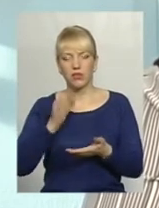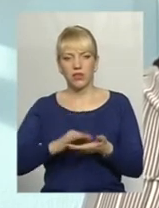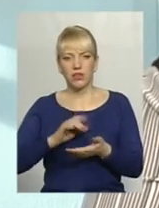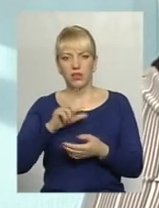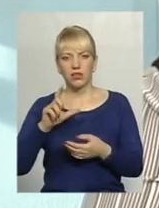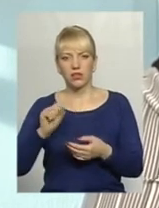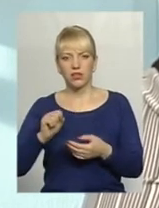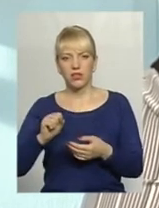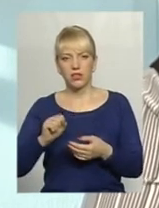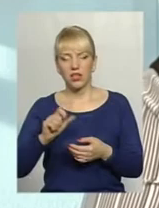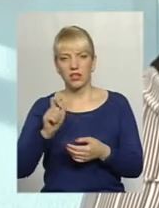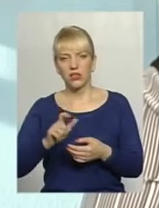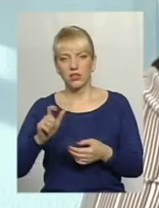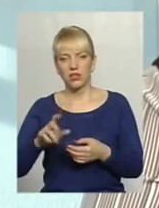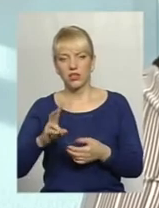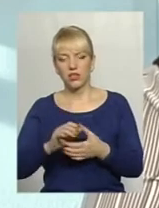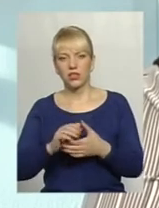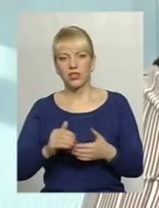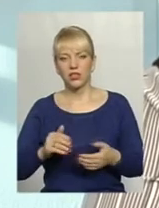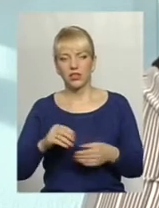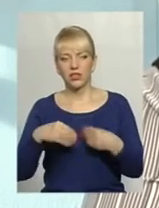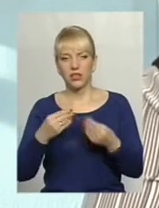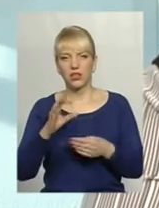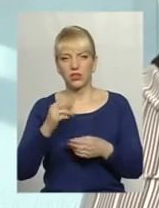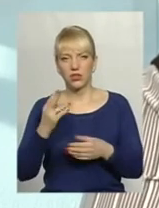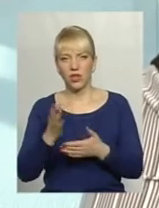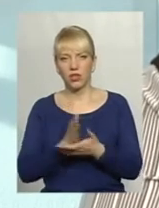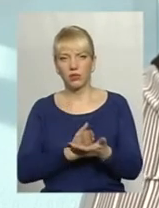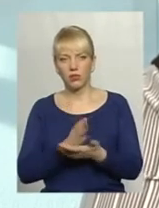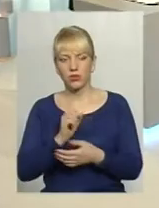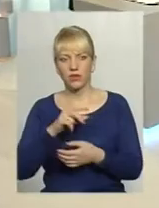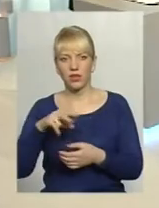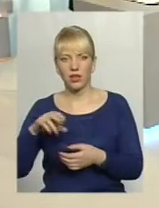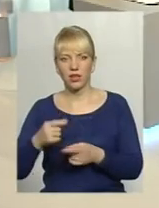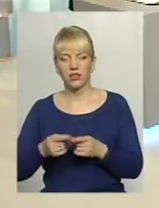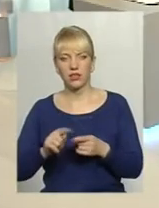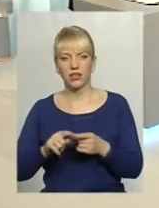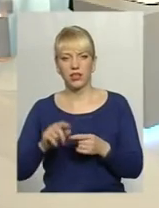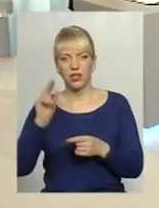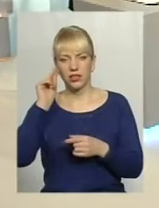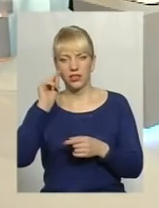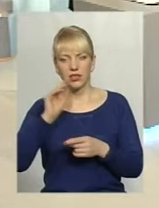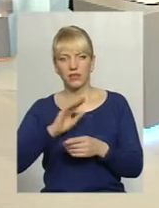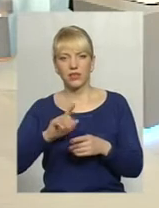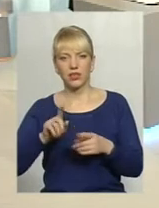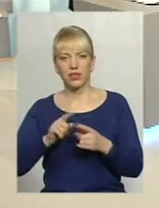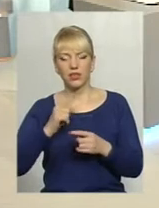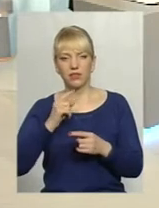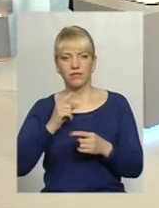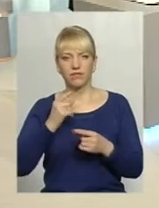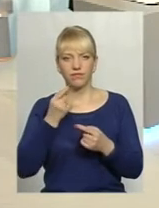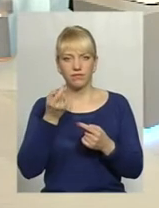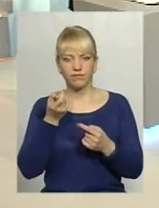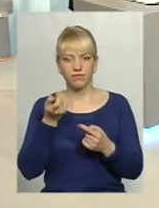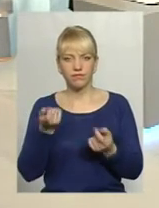жителів і за надання соціальних послуг. Але ця цифра далеко не та, яку ми би хотіли